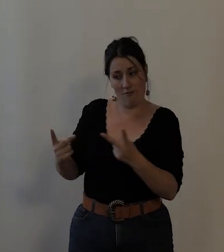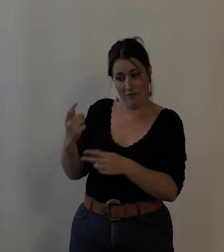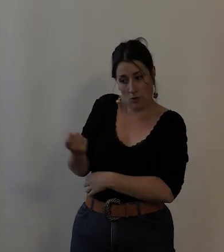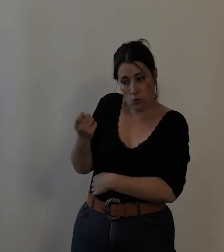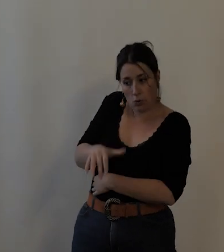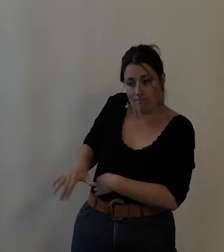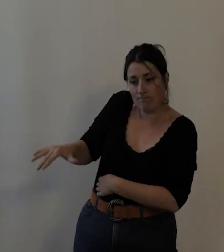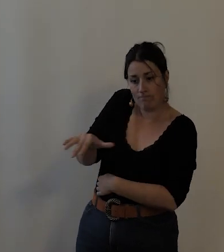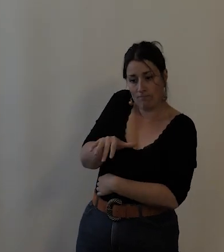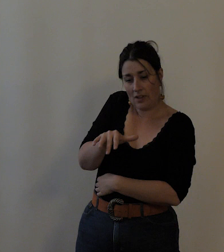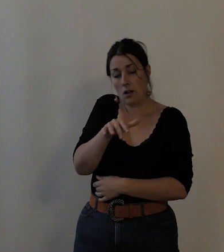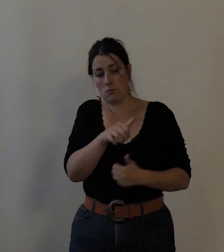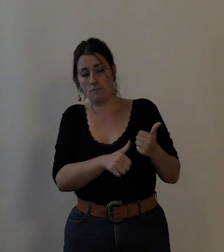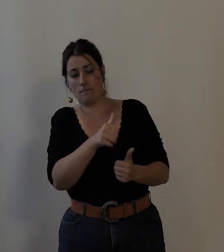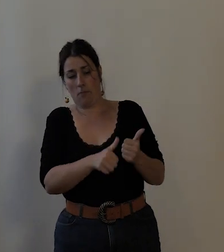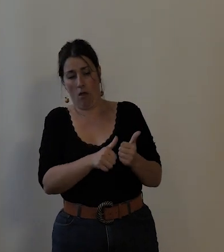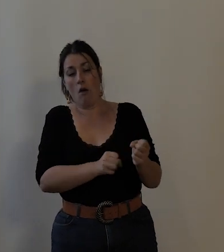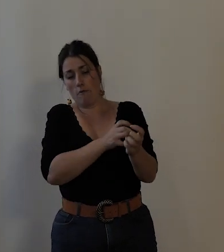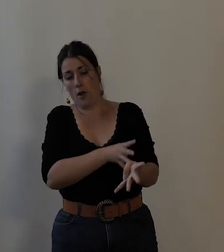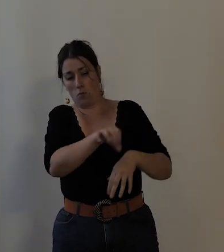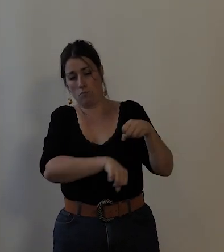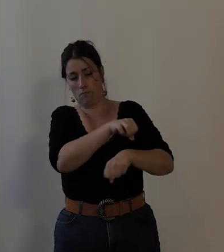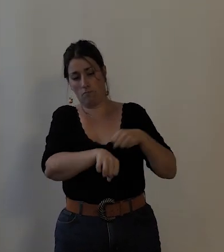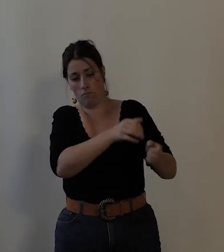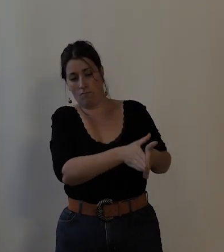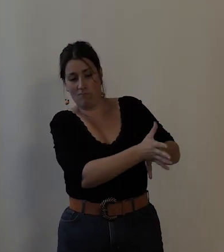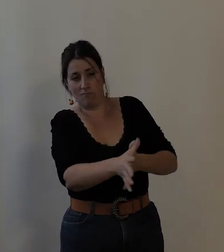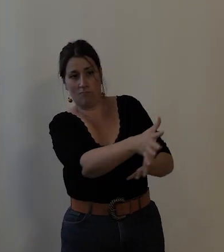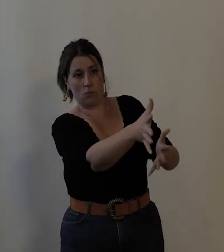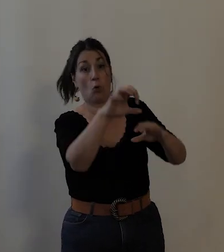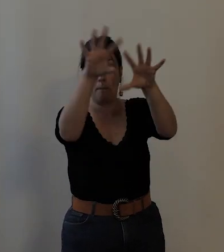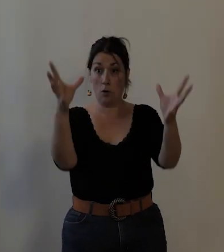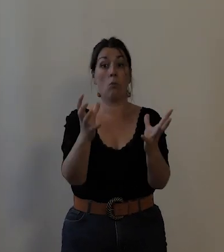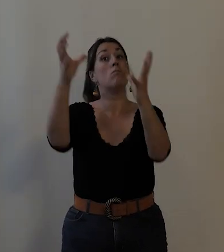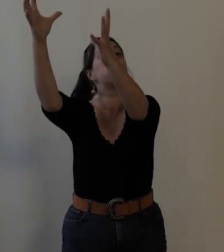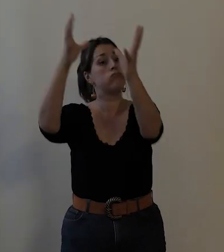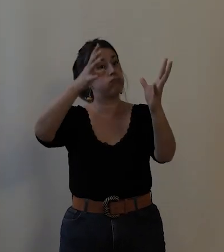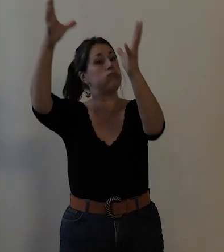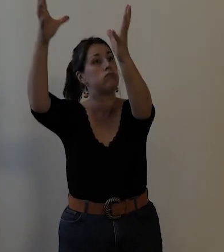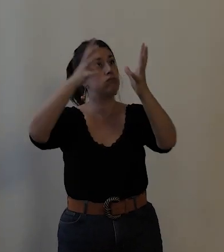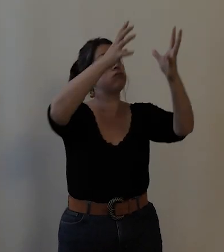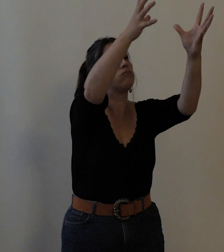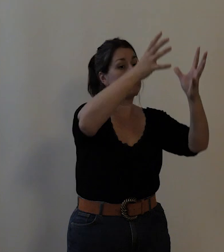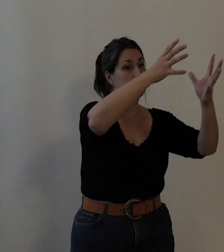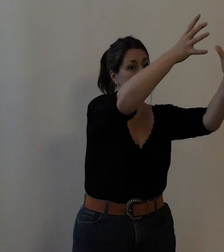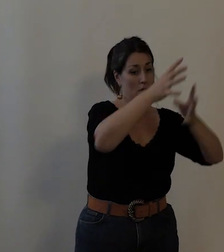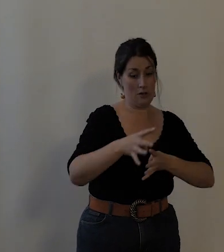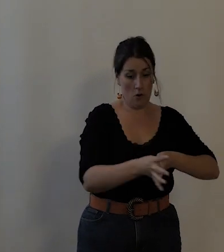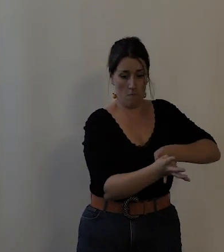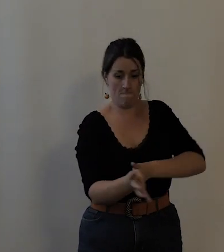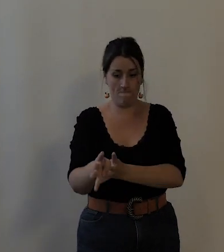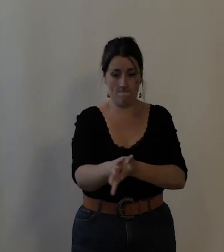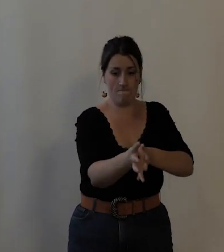intégrer une épreuve cycliste à cet envol de ballons. Le principe est le suivant, le ballon qui